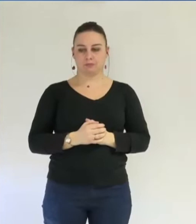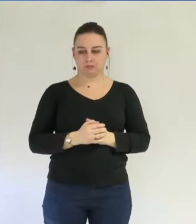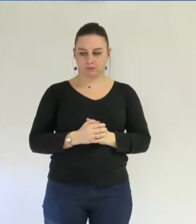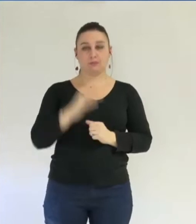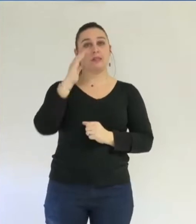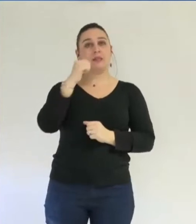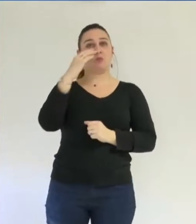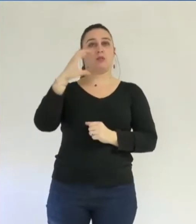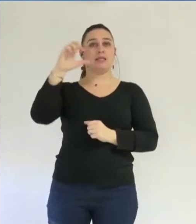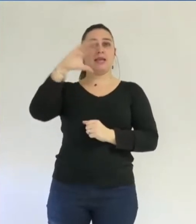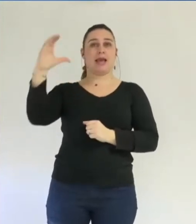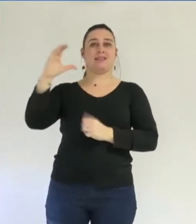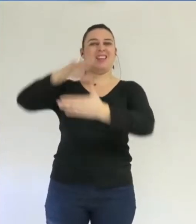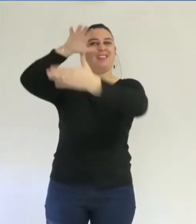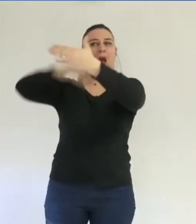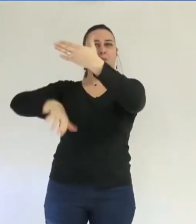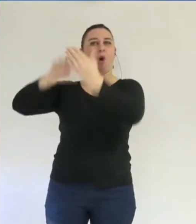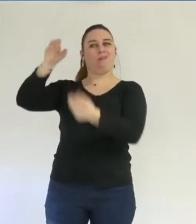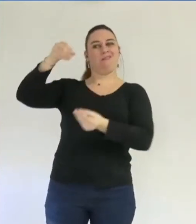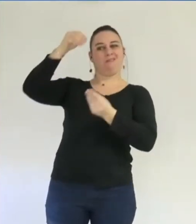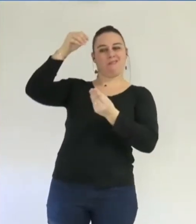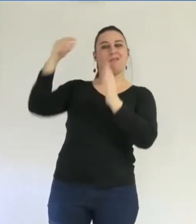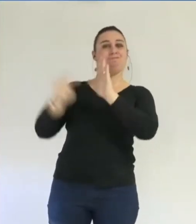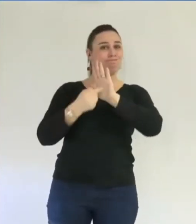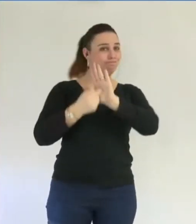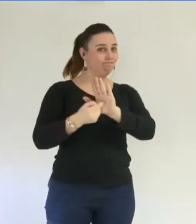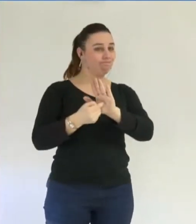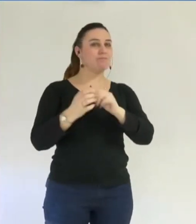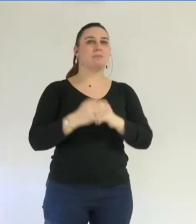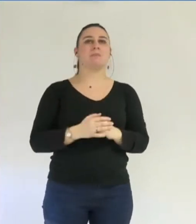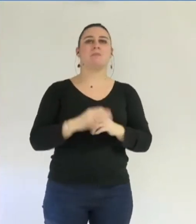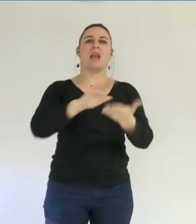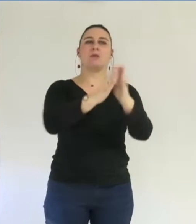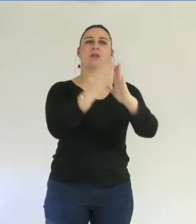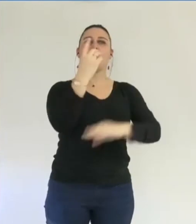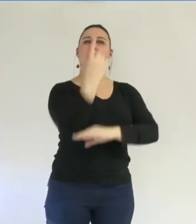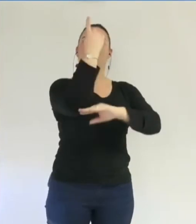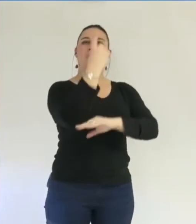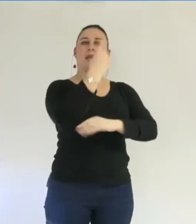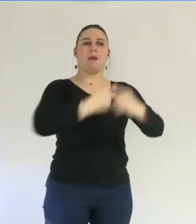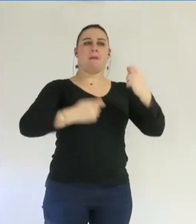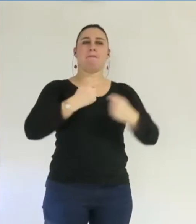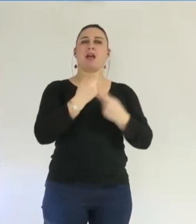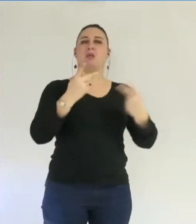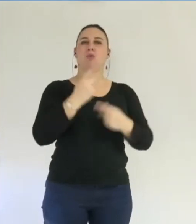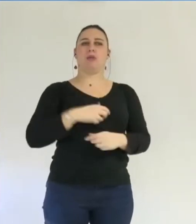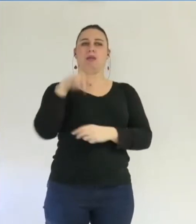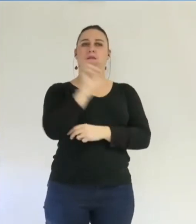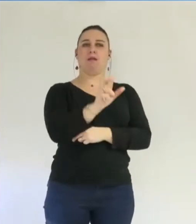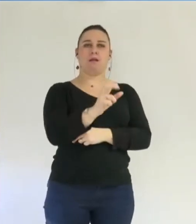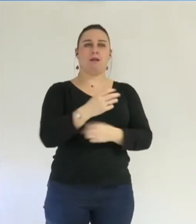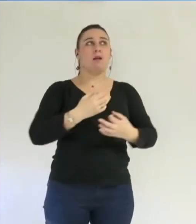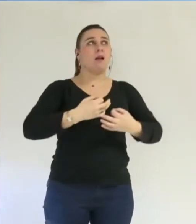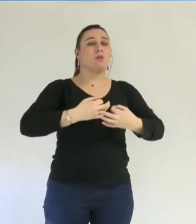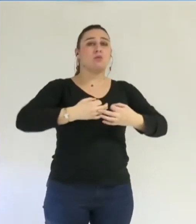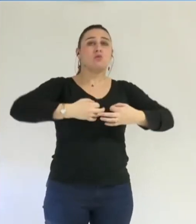régionale précise aussi que le marché public à l'association Fusé a été accordé. Il est trop important à l'égard de